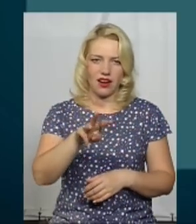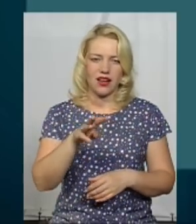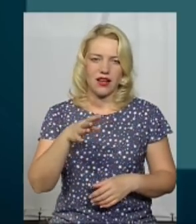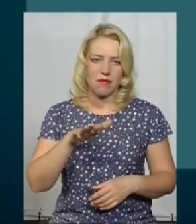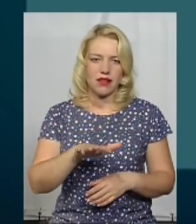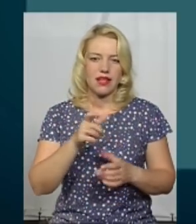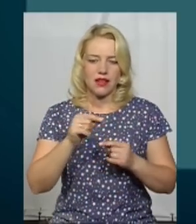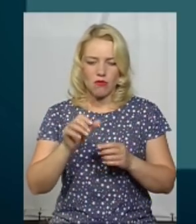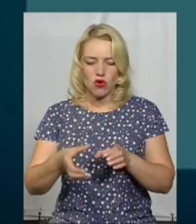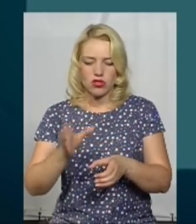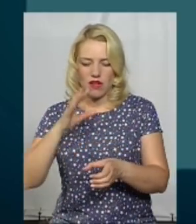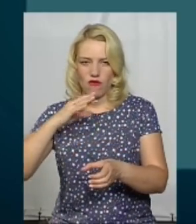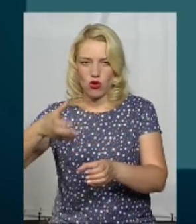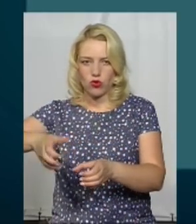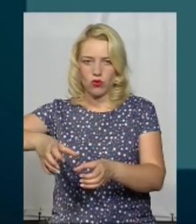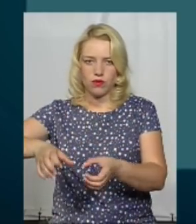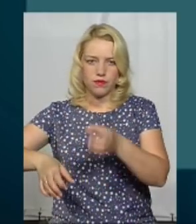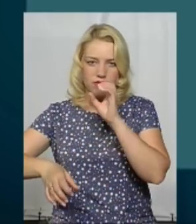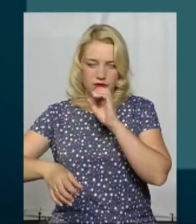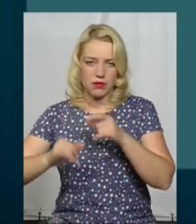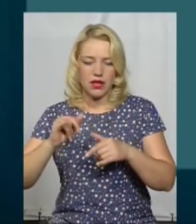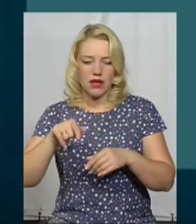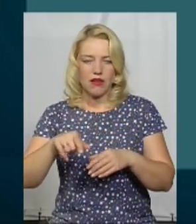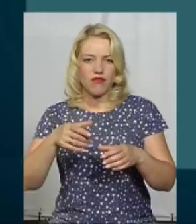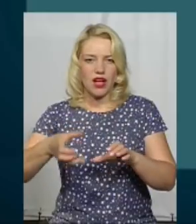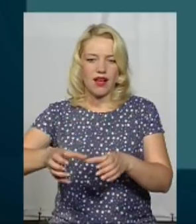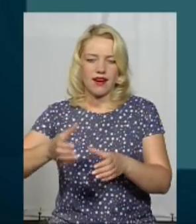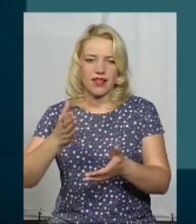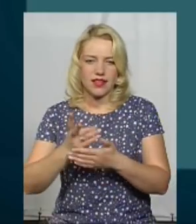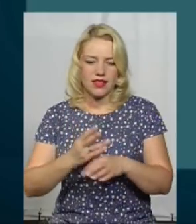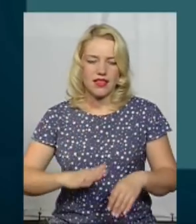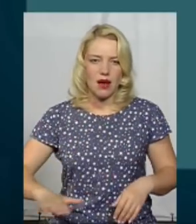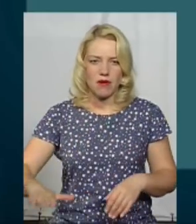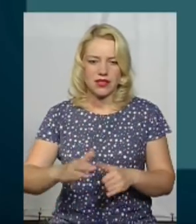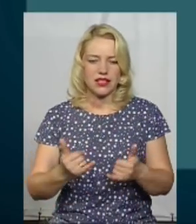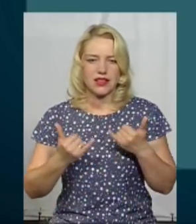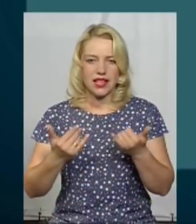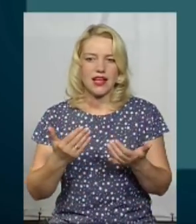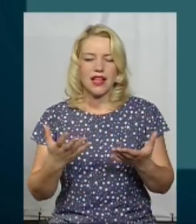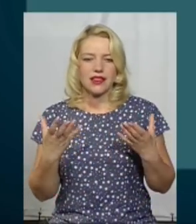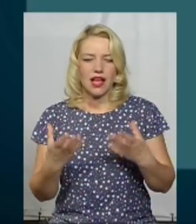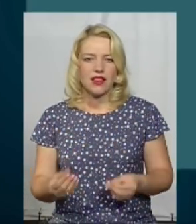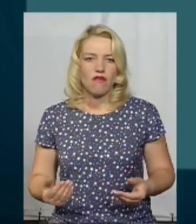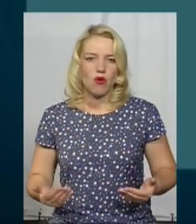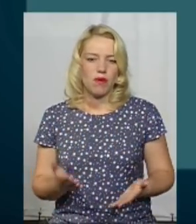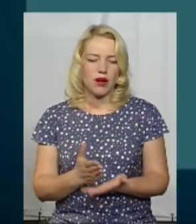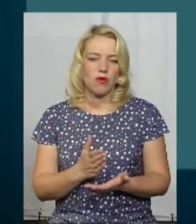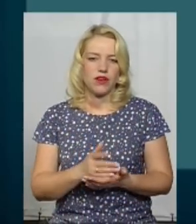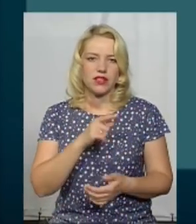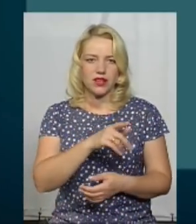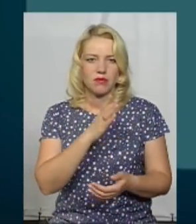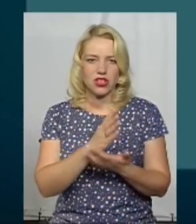напитися води. Також я казав, що крани є і на майданчику для перебування. Там чотири крани для